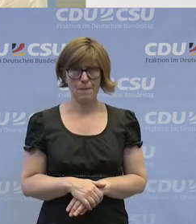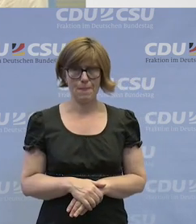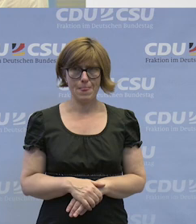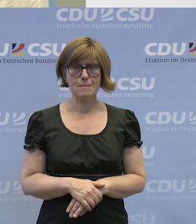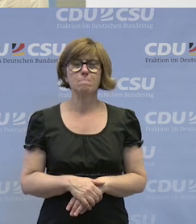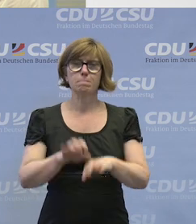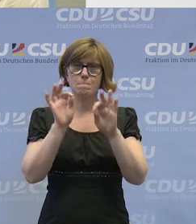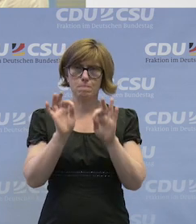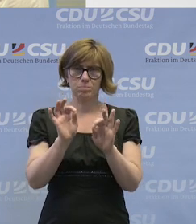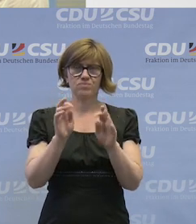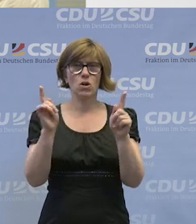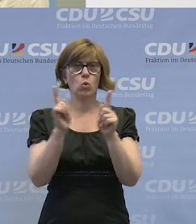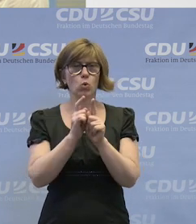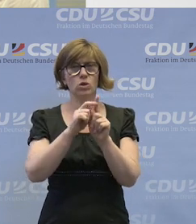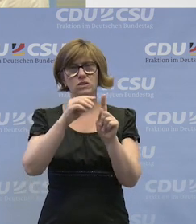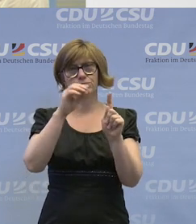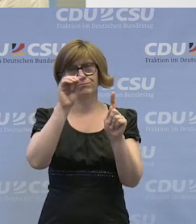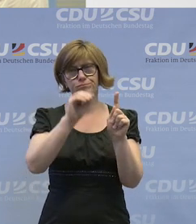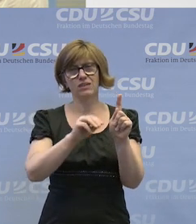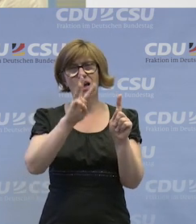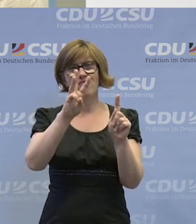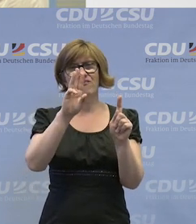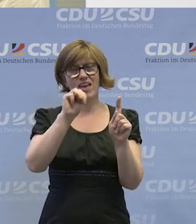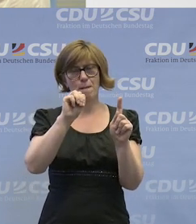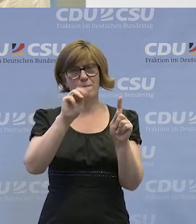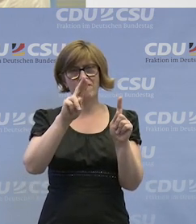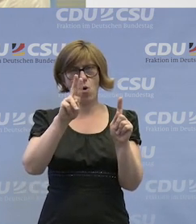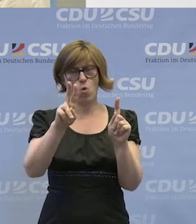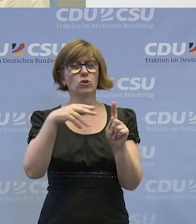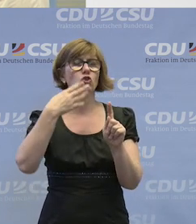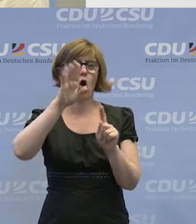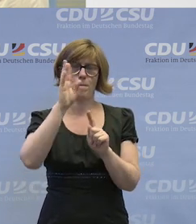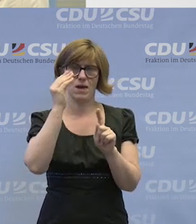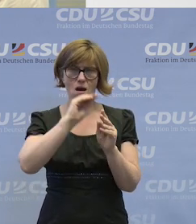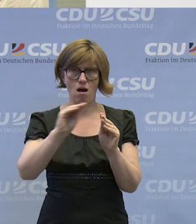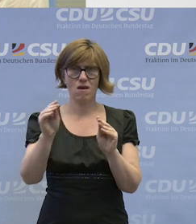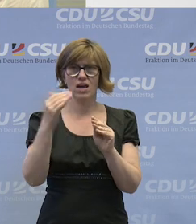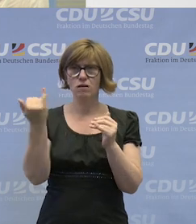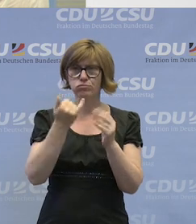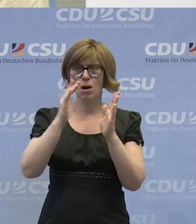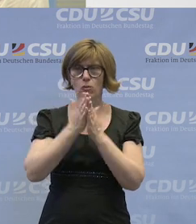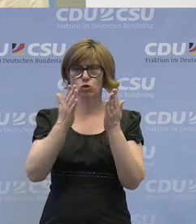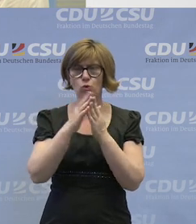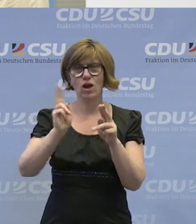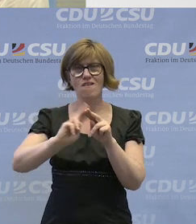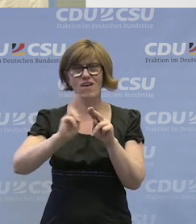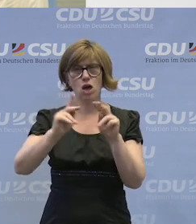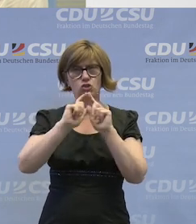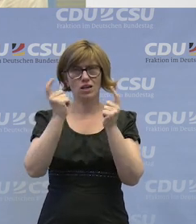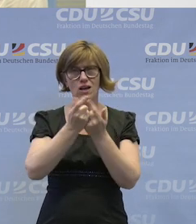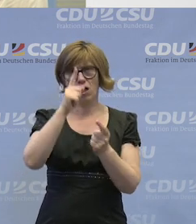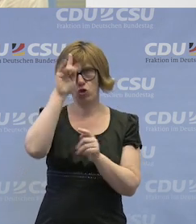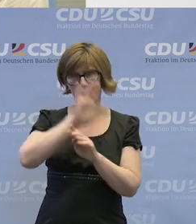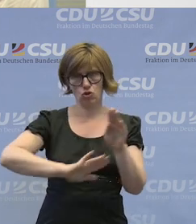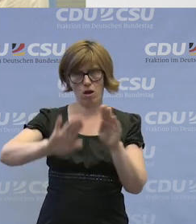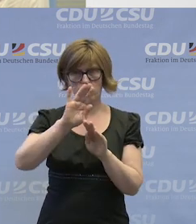Genau, das vielleicht ganz kurz. In der WMVO stehen noch sehr viel mehr Informationen. Ich verweise da auf die tolle Broschüre von Werkstatträte Deutschland,